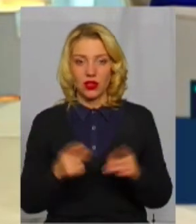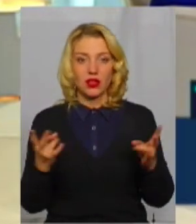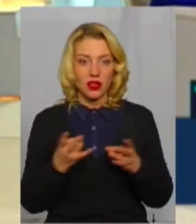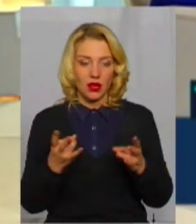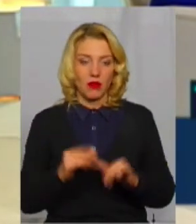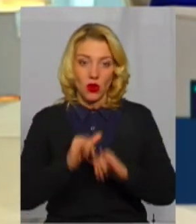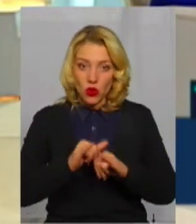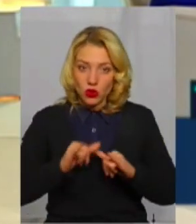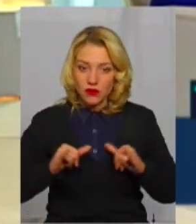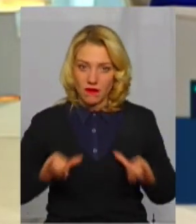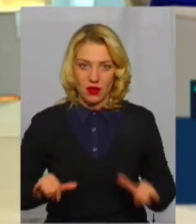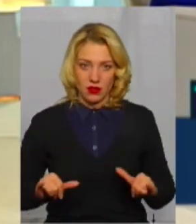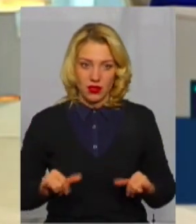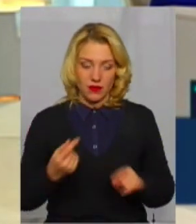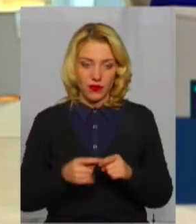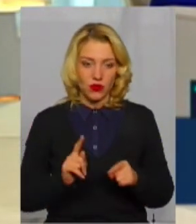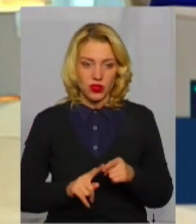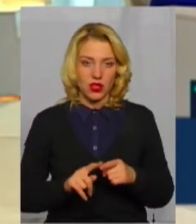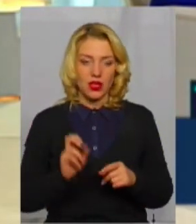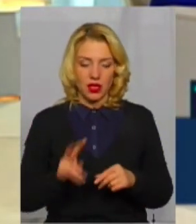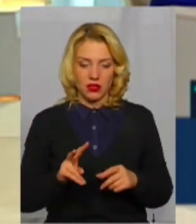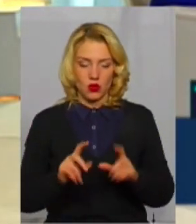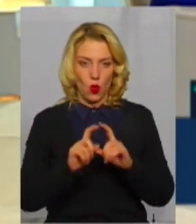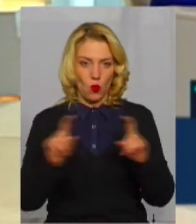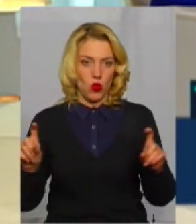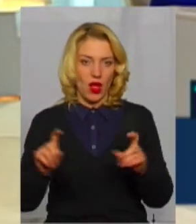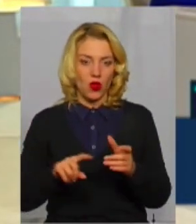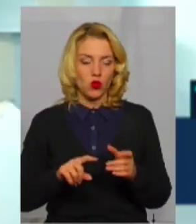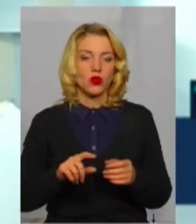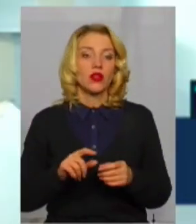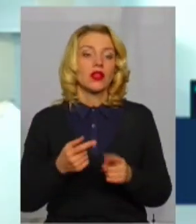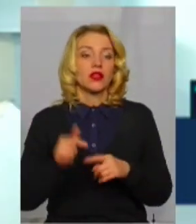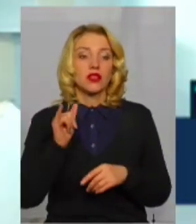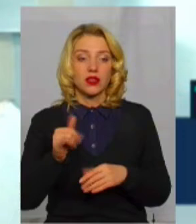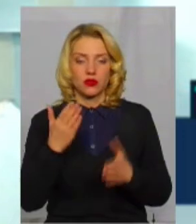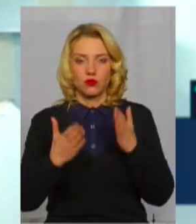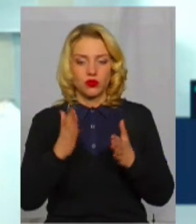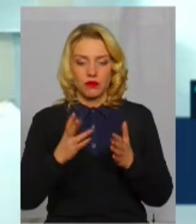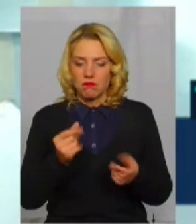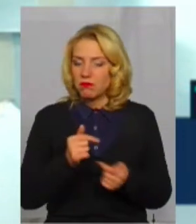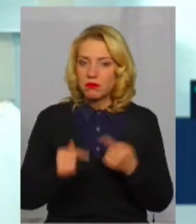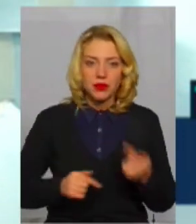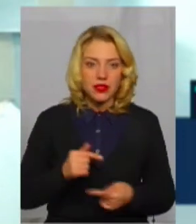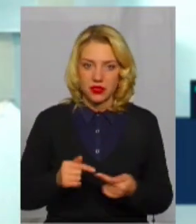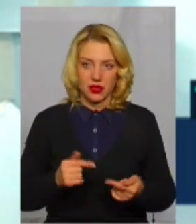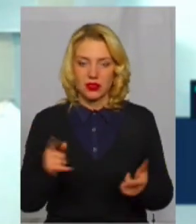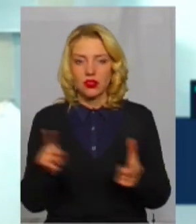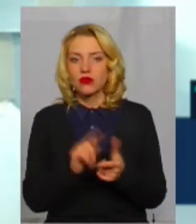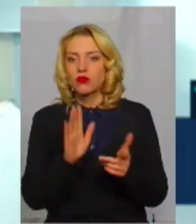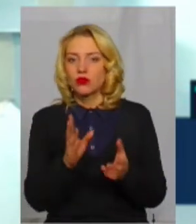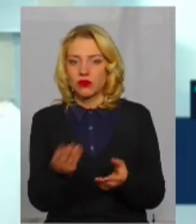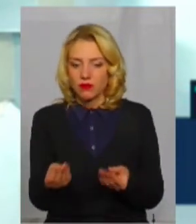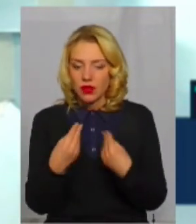розвивати, саме от це як комунальну установу, і нічого страшного, якщо це буде бізнес, якщо це, можливо, дасть якісь